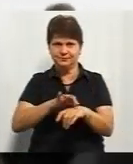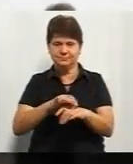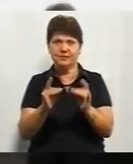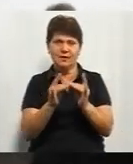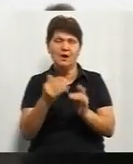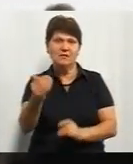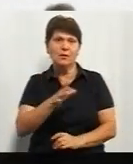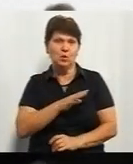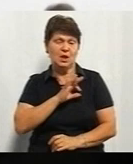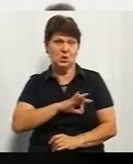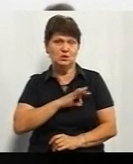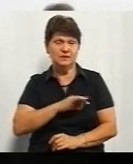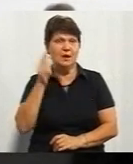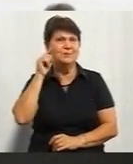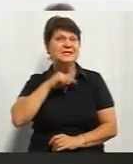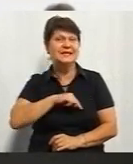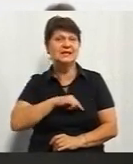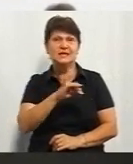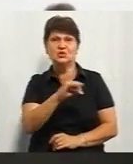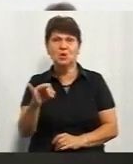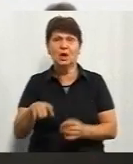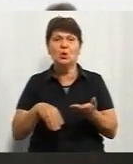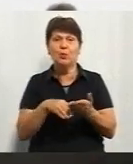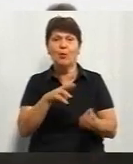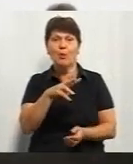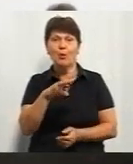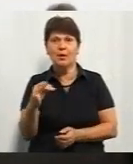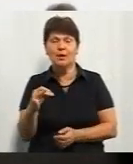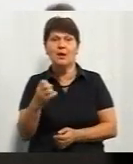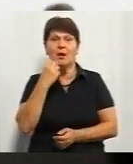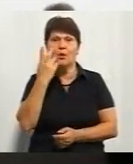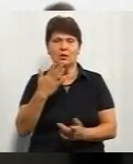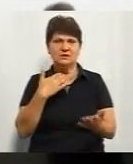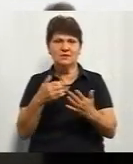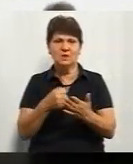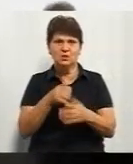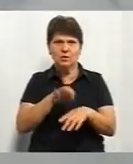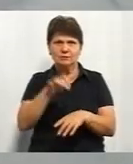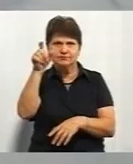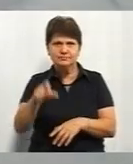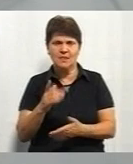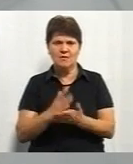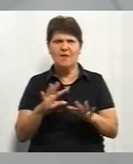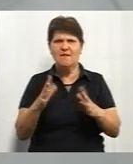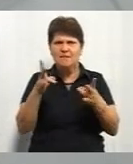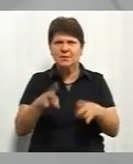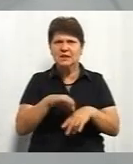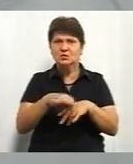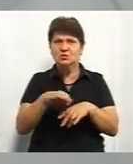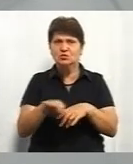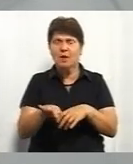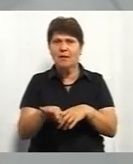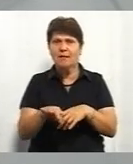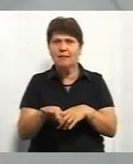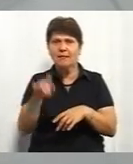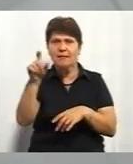користувачем психіатричної допомоги. От коли йдеться про ставлення до пацієнтів, коли є випадки знущання над ними, як